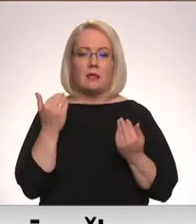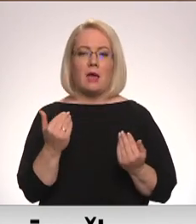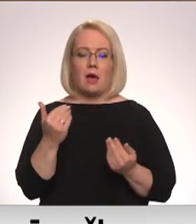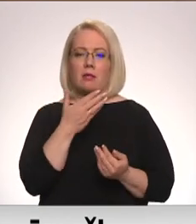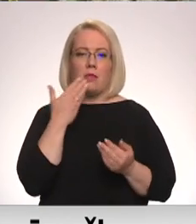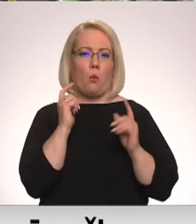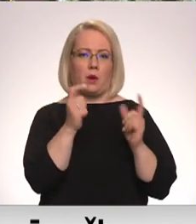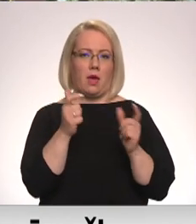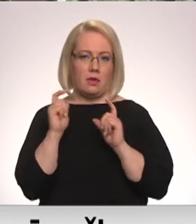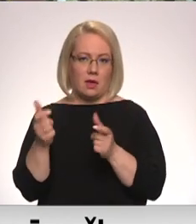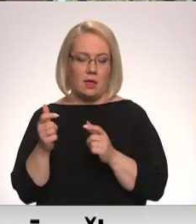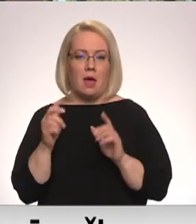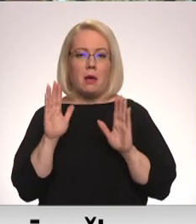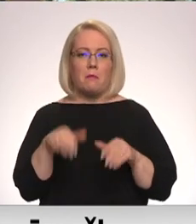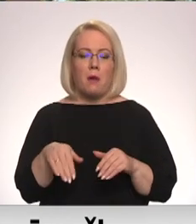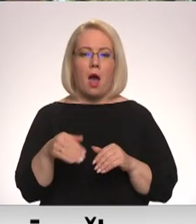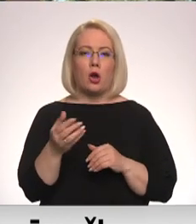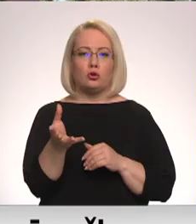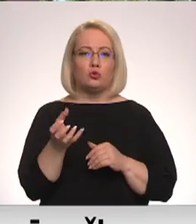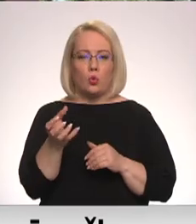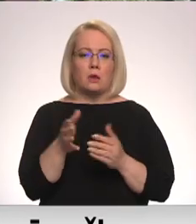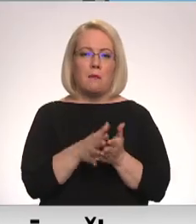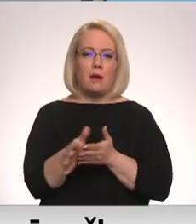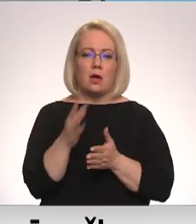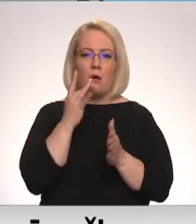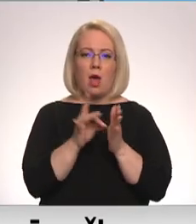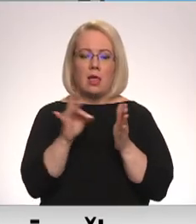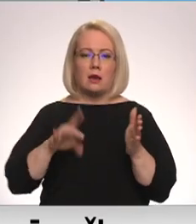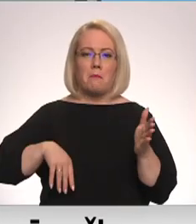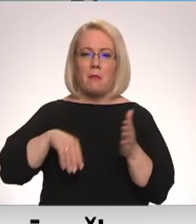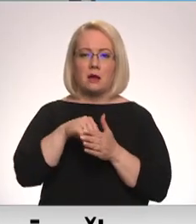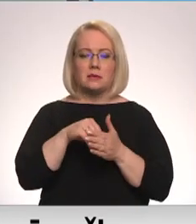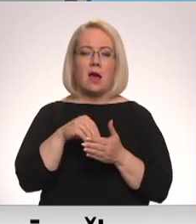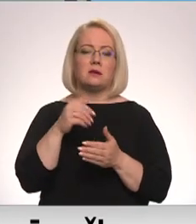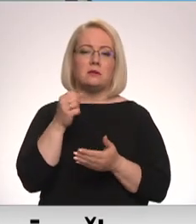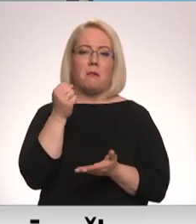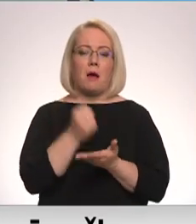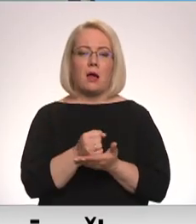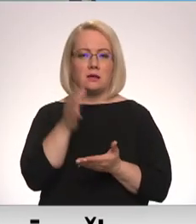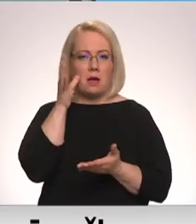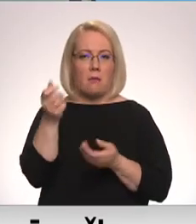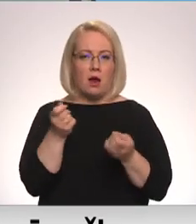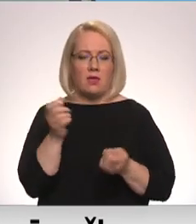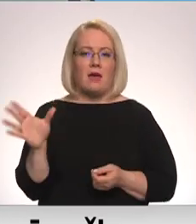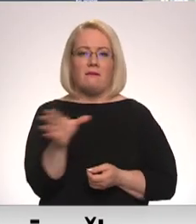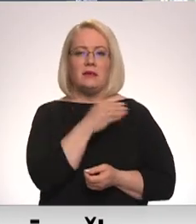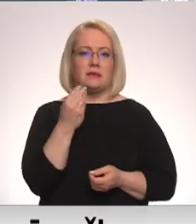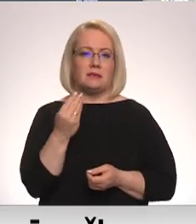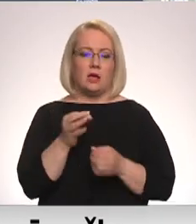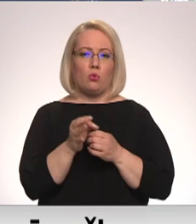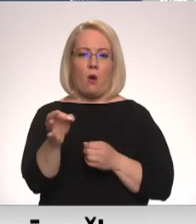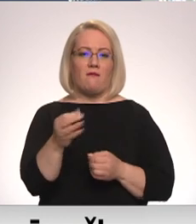piestādīt rēķini, bet par sūkņu patērātu elektrību maksāšot pagastu pārvaldu. Proti, visi novada iedzīvotāji.